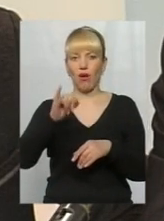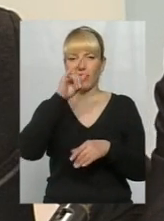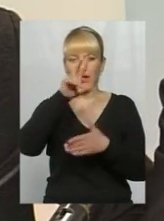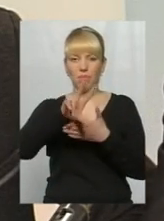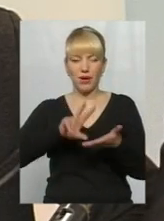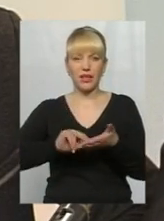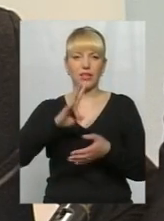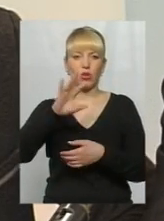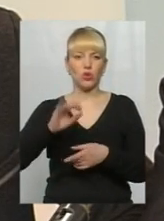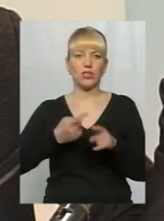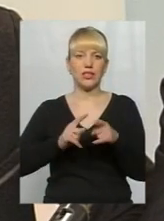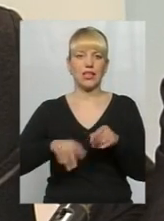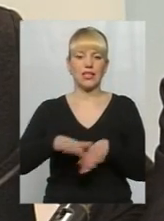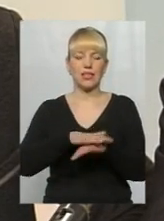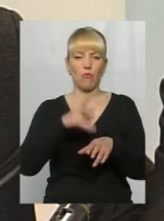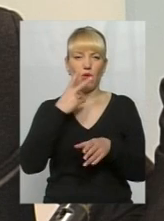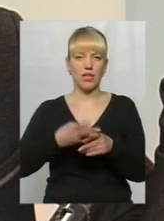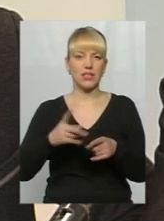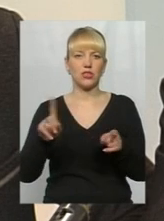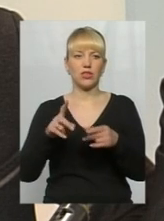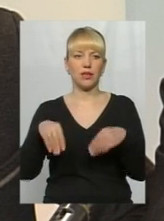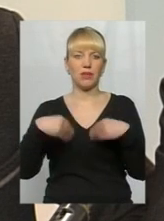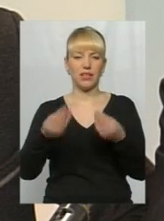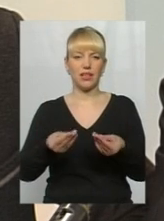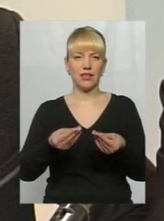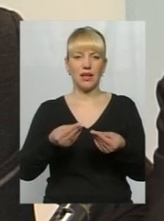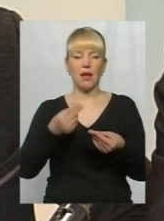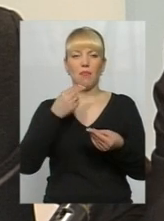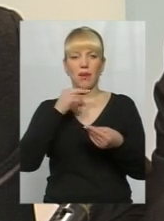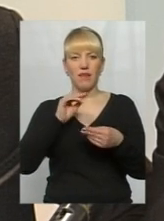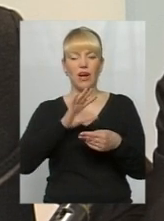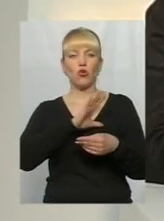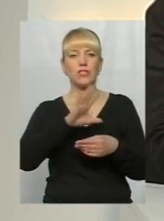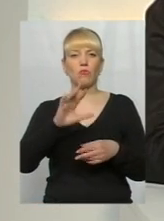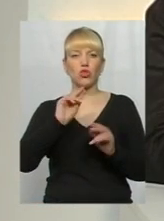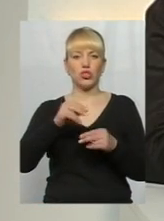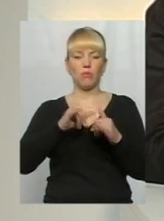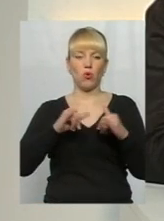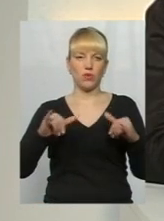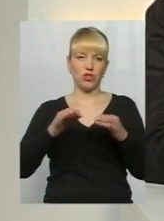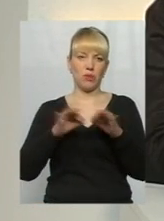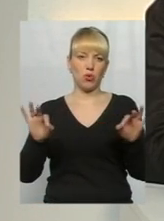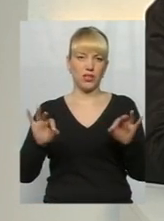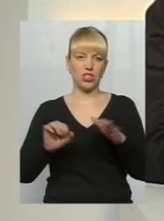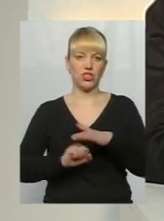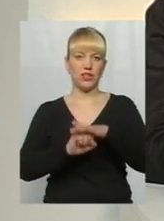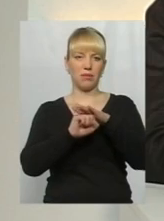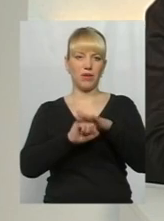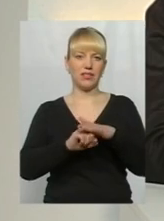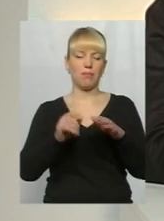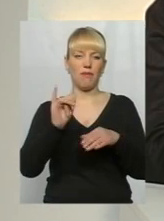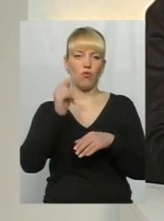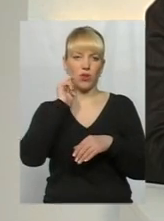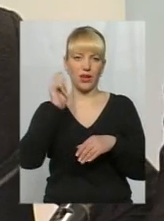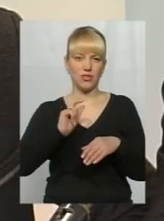населенню, який показав, що потрібно надати все ж таки перевагу заможності, ніж розвитку демократичних принципів в українській